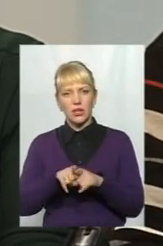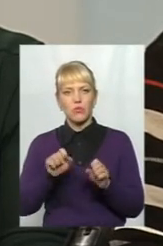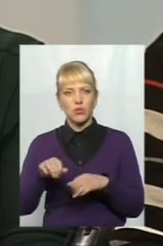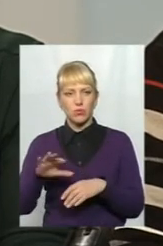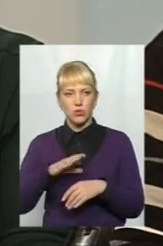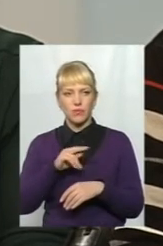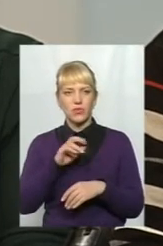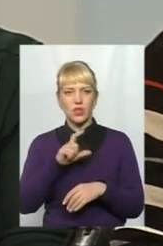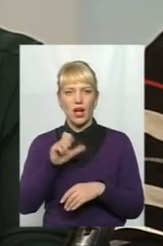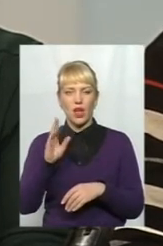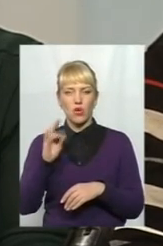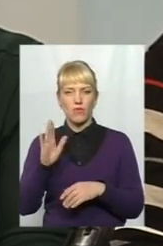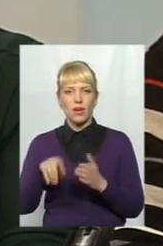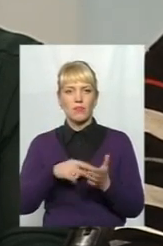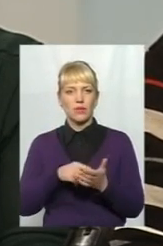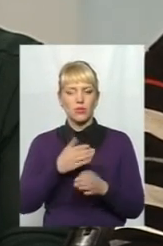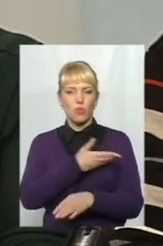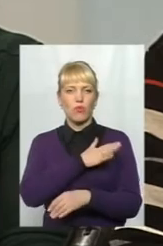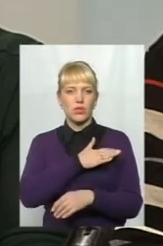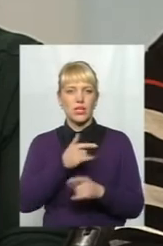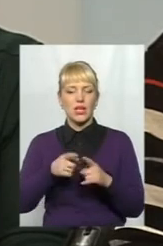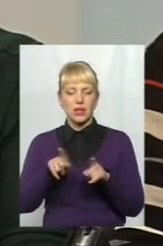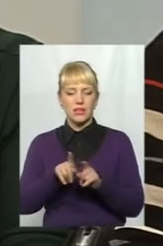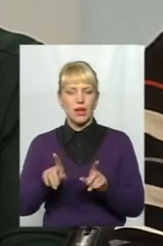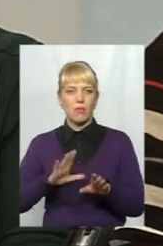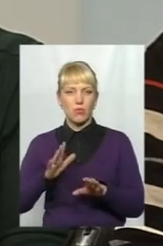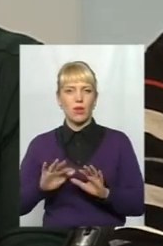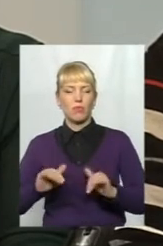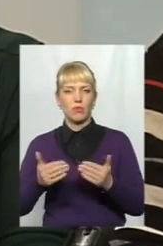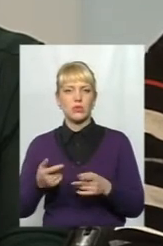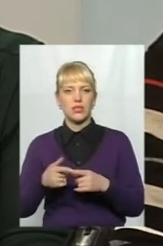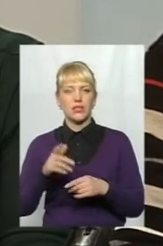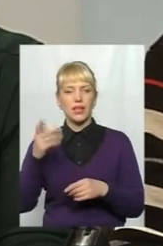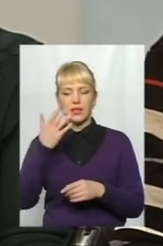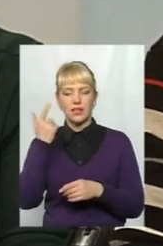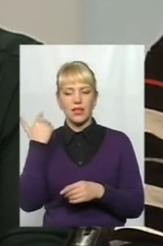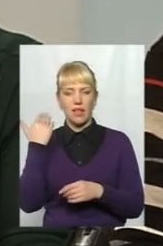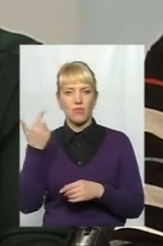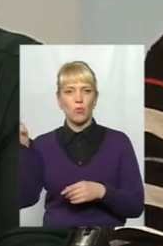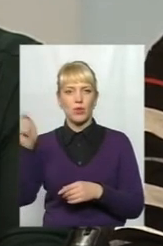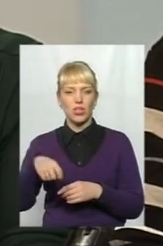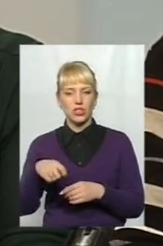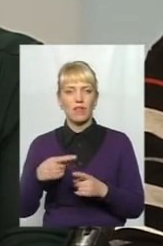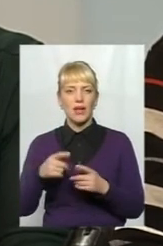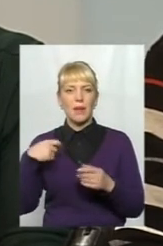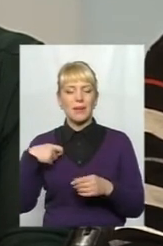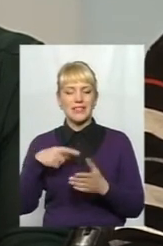Чеханов, польське містечко, така сама пропозиція була. Недавно приїжджав президент міста Чеханова, та сама історія.